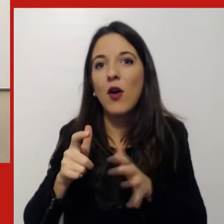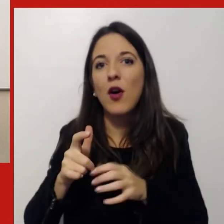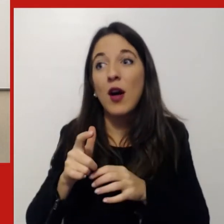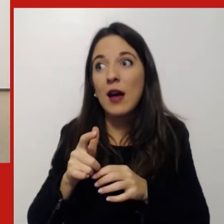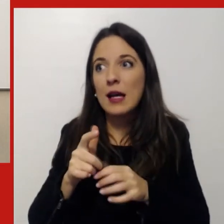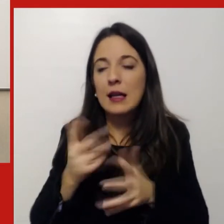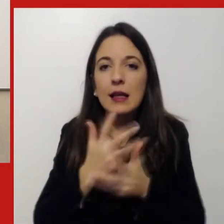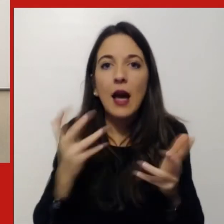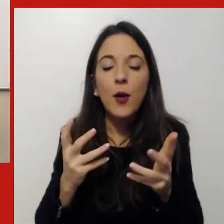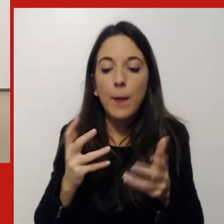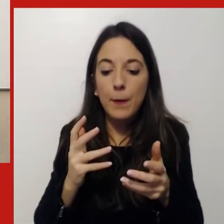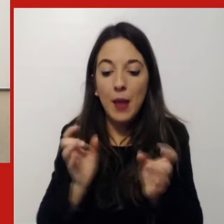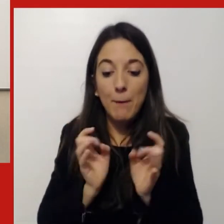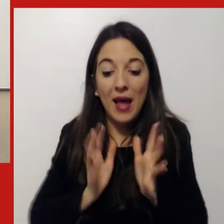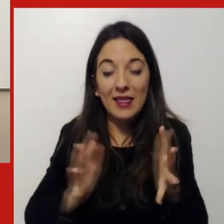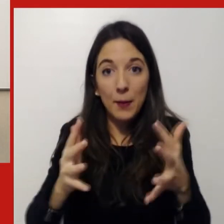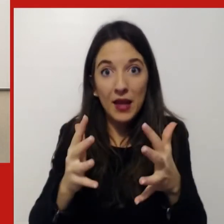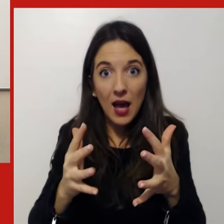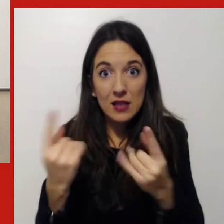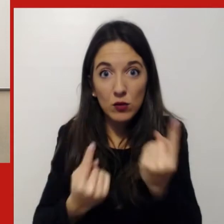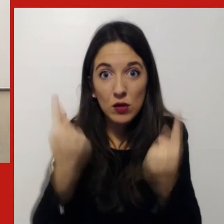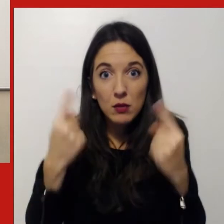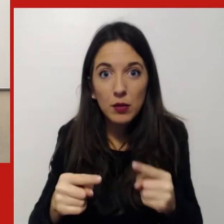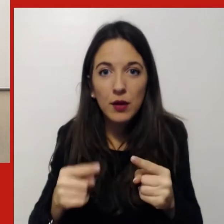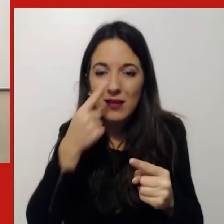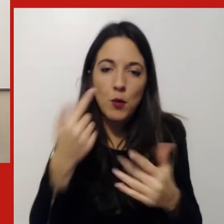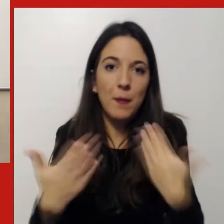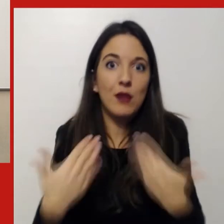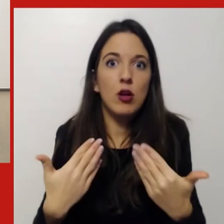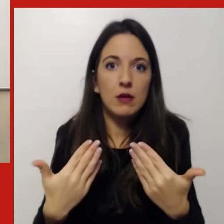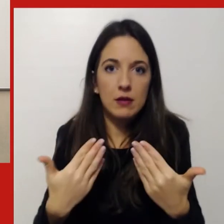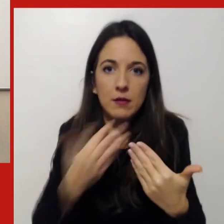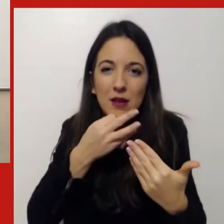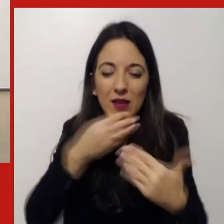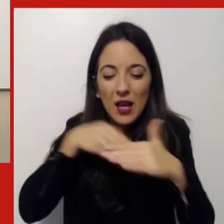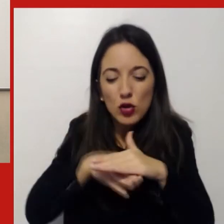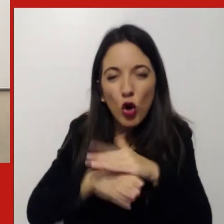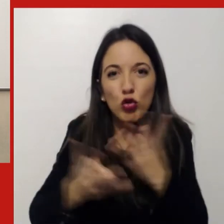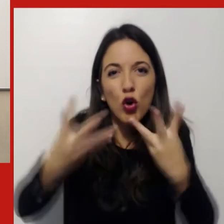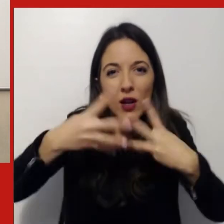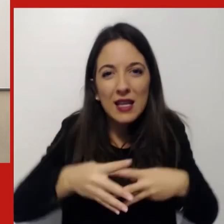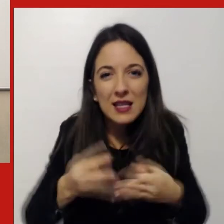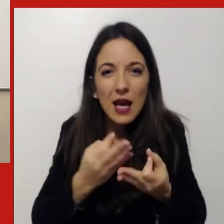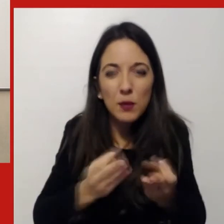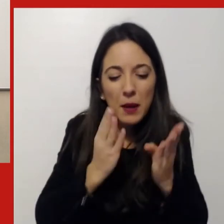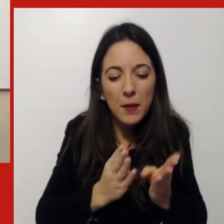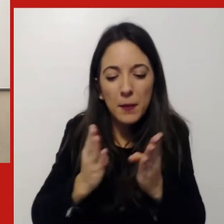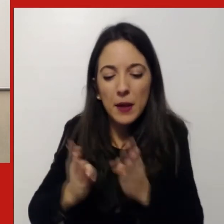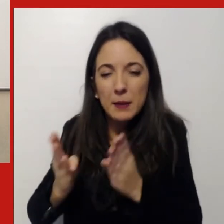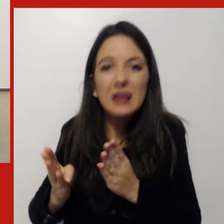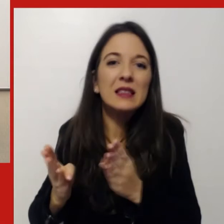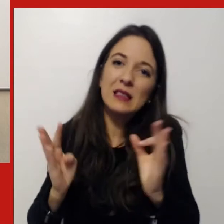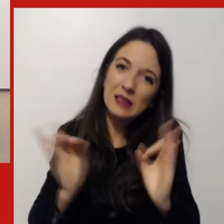E noi abbiamo raccolto dati su un larghissimo panel di